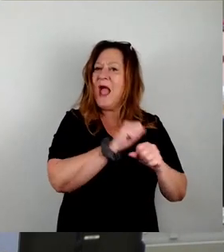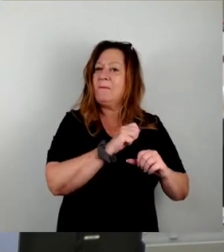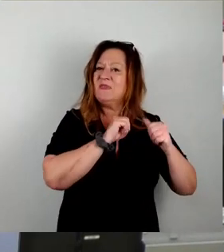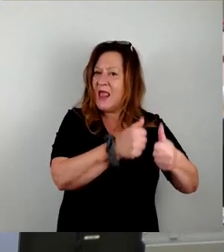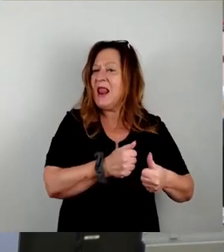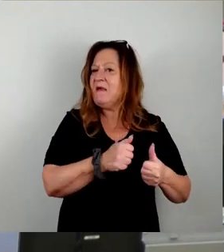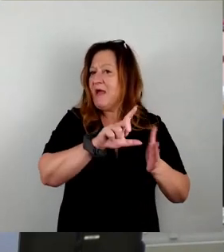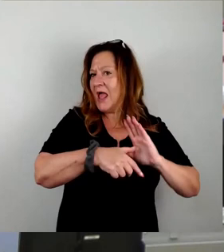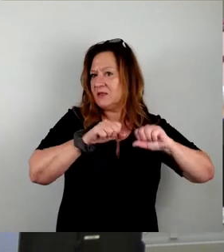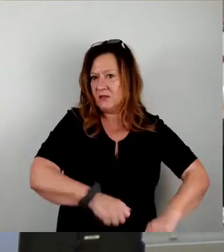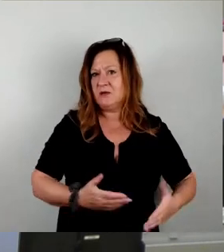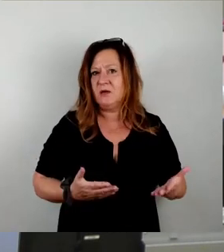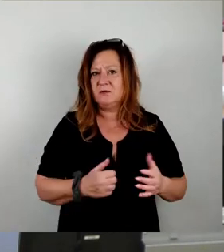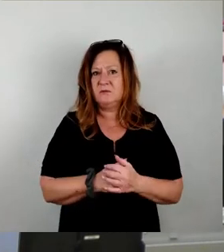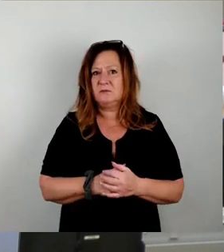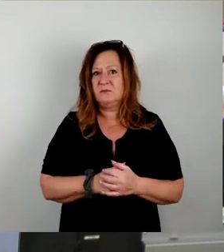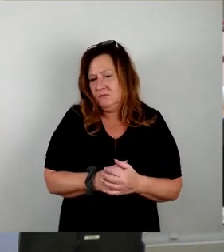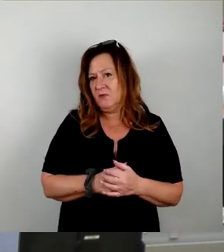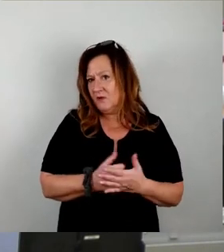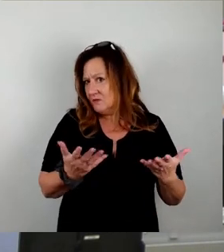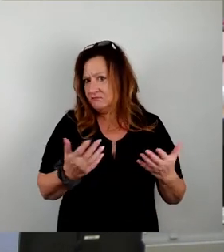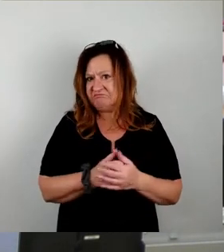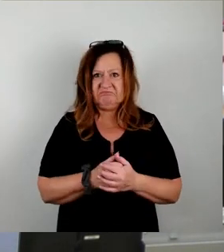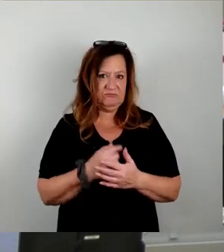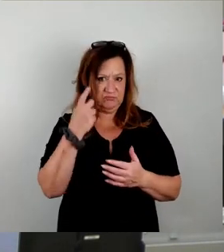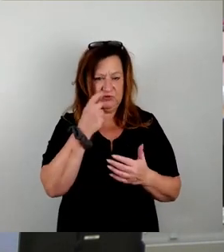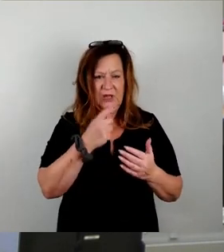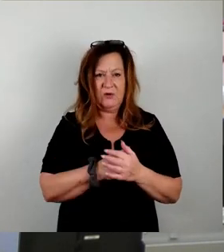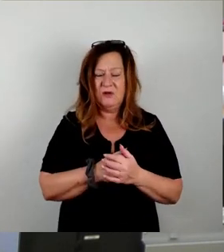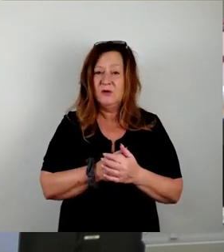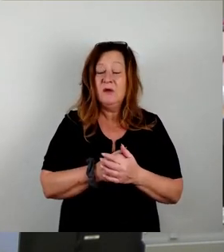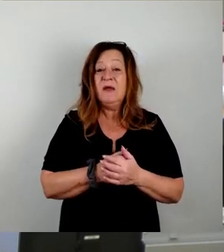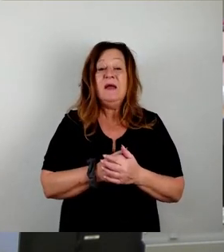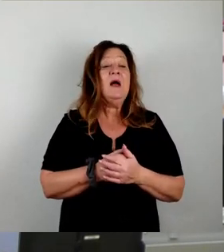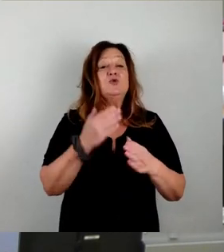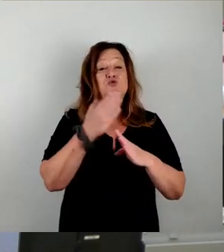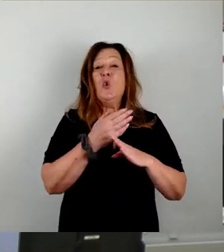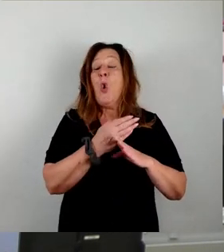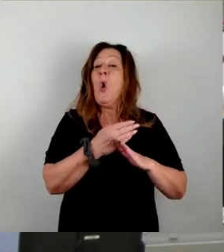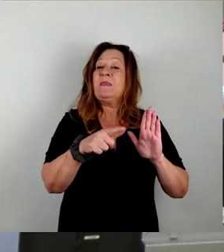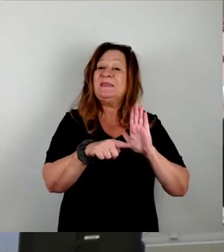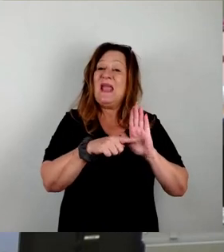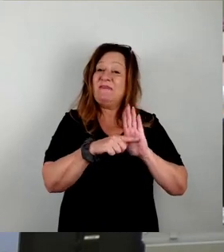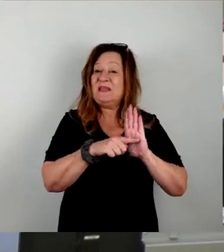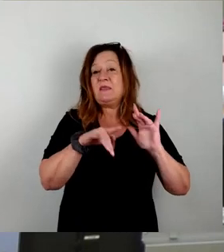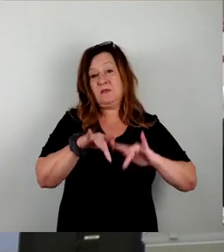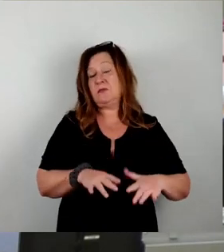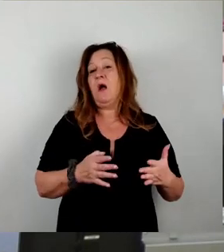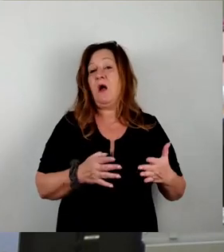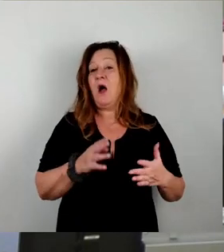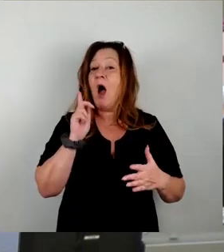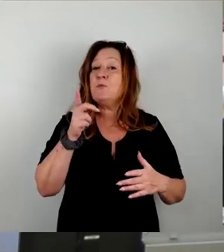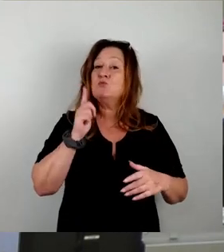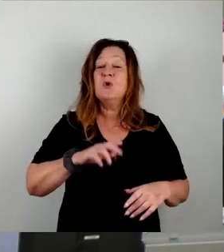vorhanden ist. Da ist also durchaus noch was zu tun. Wir haben da Defizite, aber ich möchte es nochmal sagen,